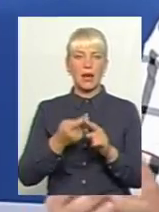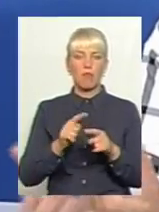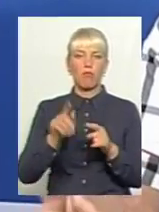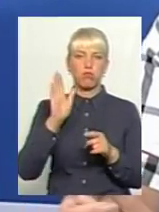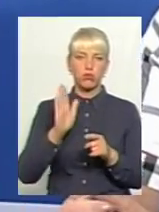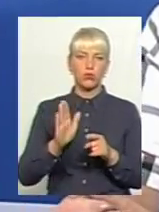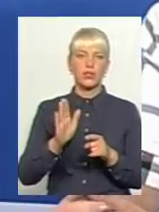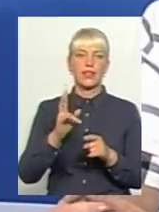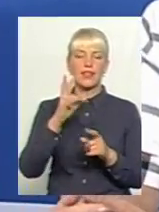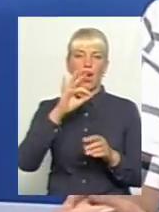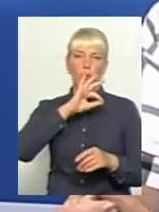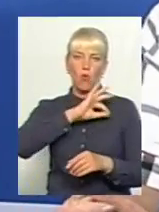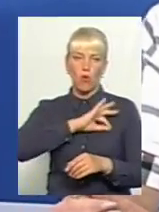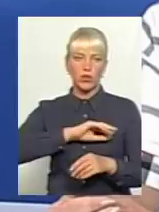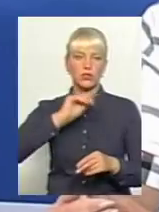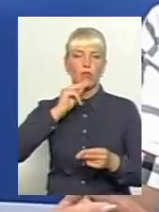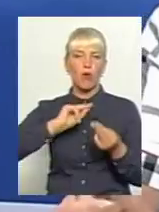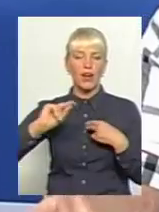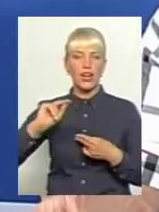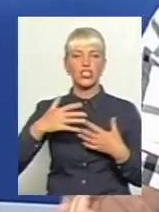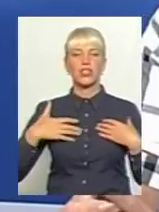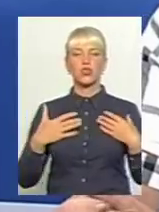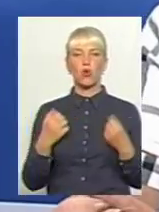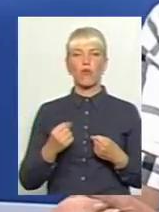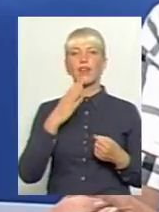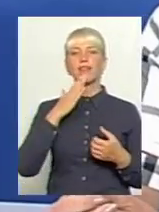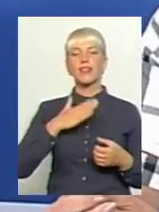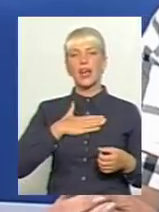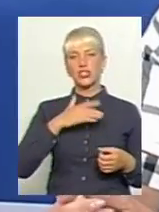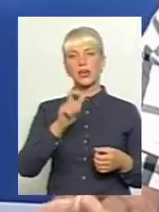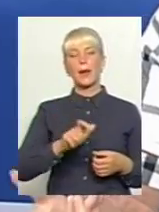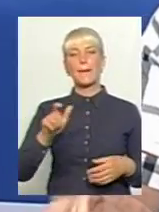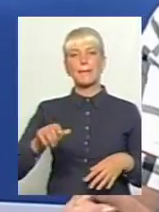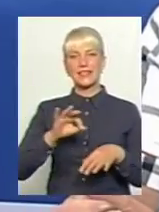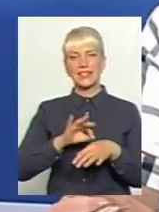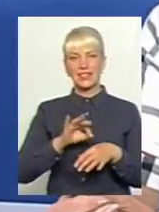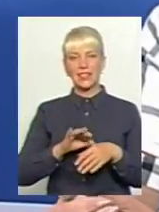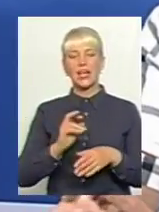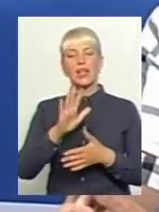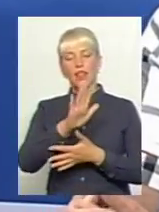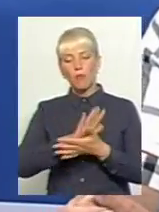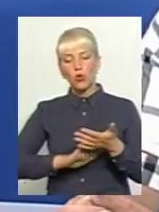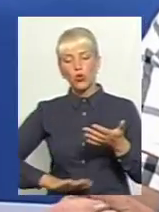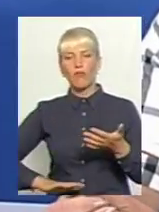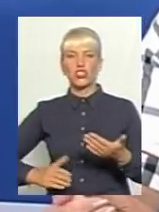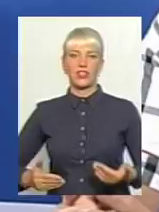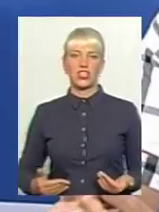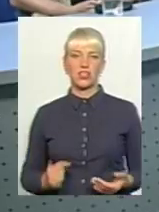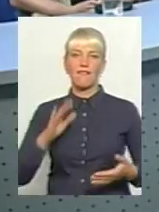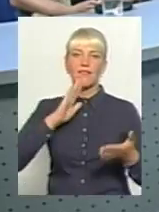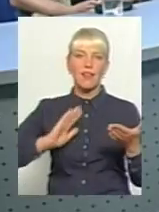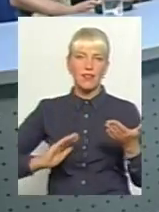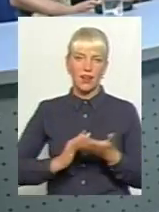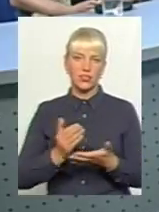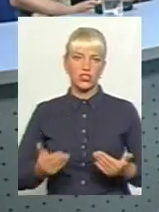і покращення здоров'я наших мешканців, наших пацієнтів, і на продовження їх життя, і на якість життя безумовної. Пане Євгене, як